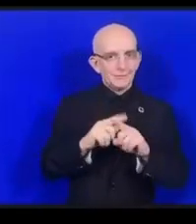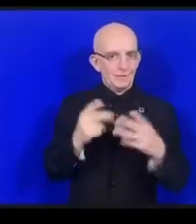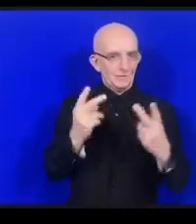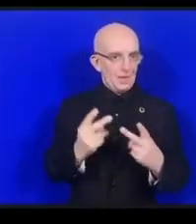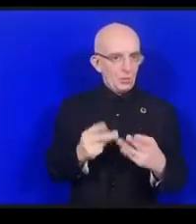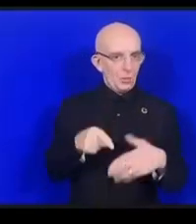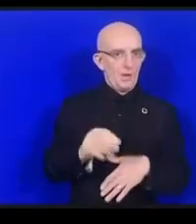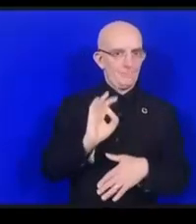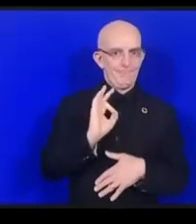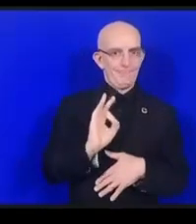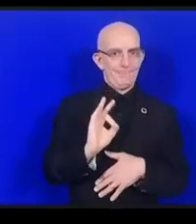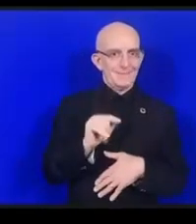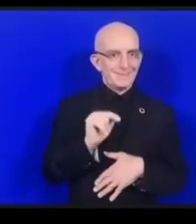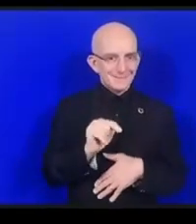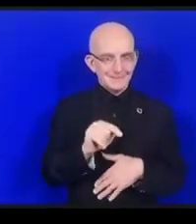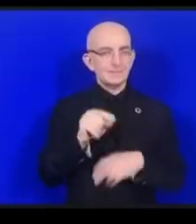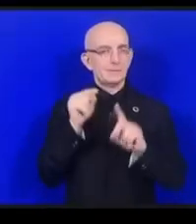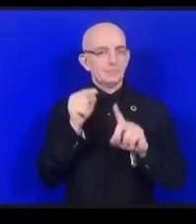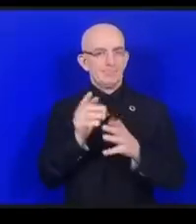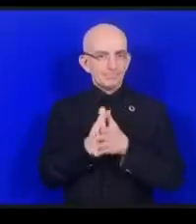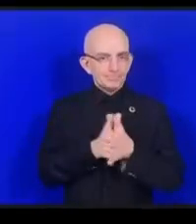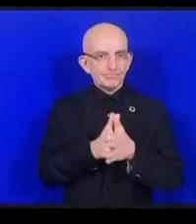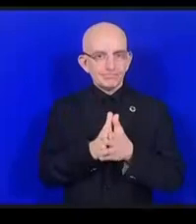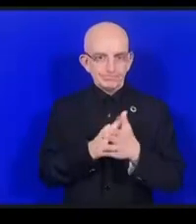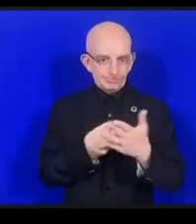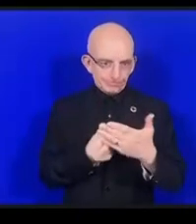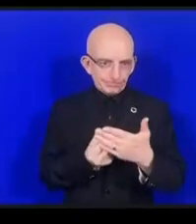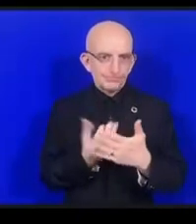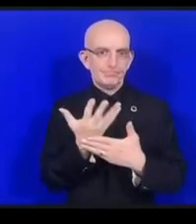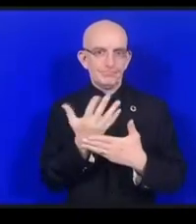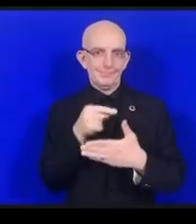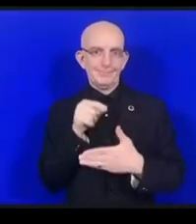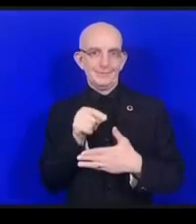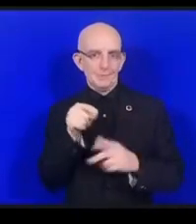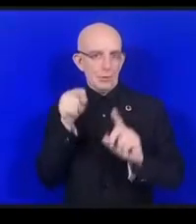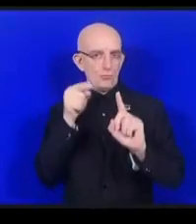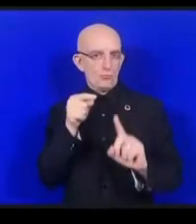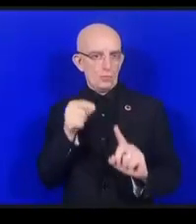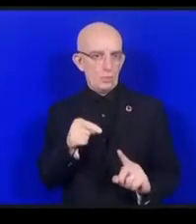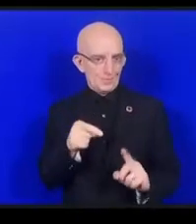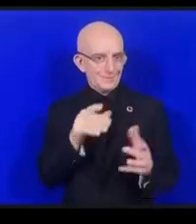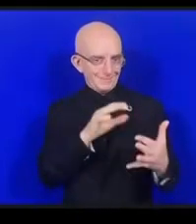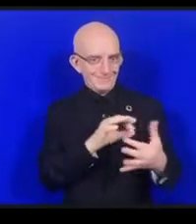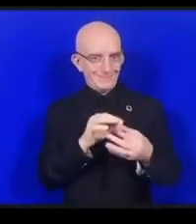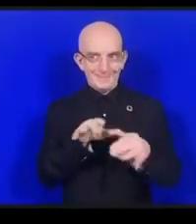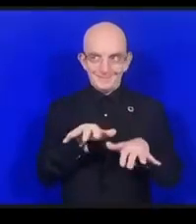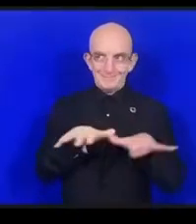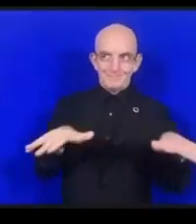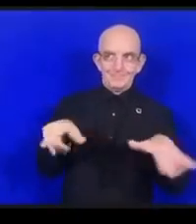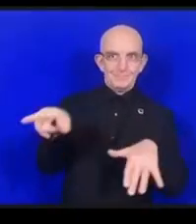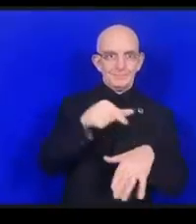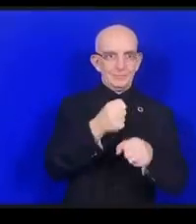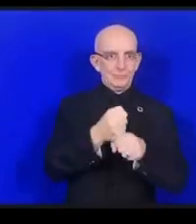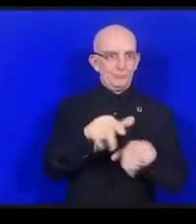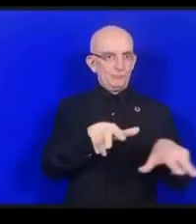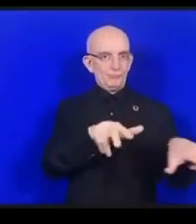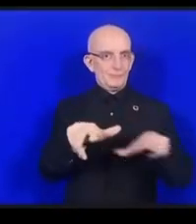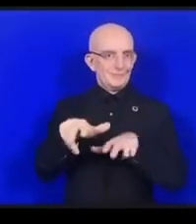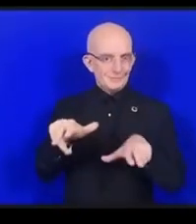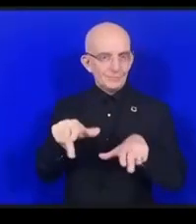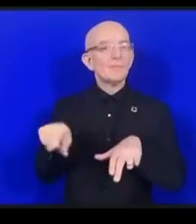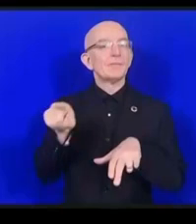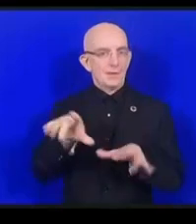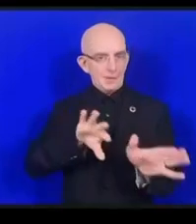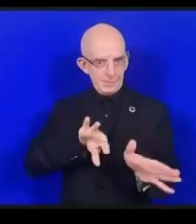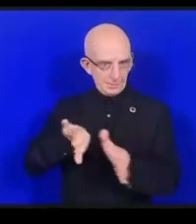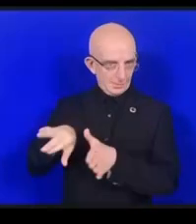目標というもので実施はされていたかったんですでも次にSDGが来てそしてインターネットオティングスもののイ